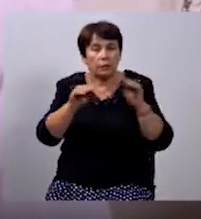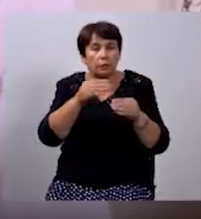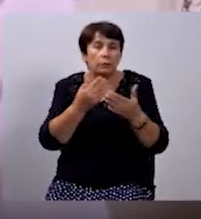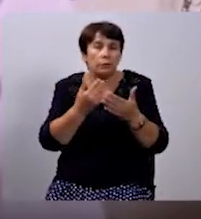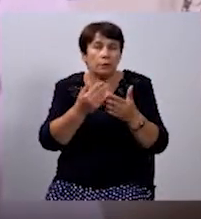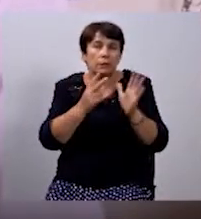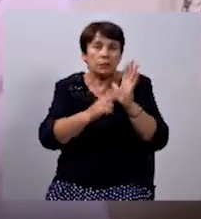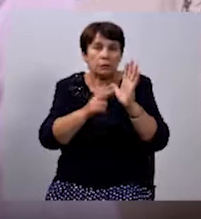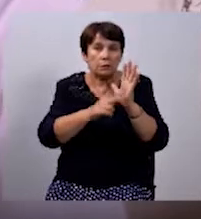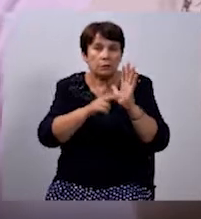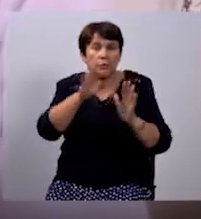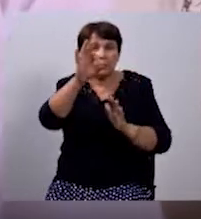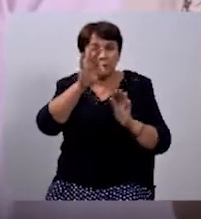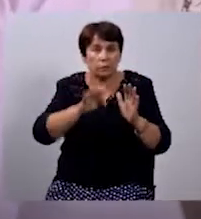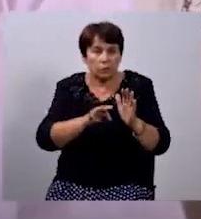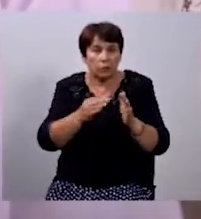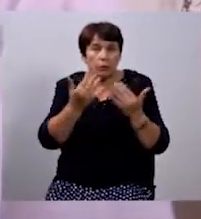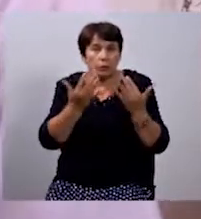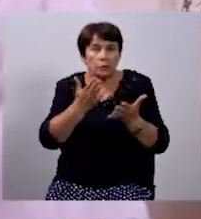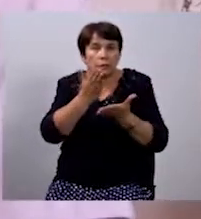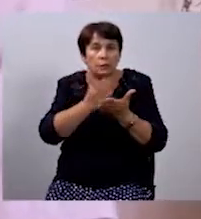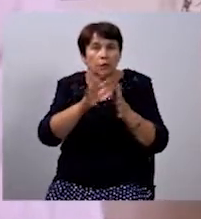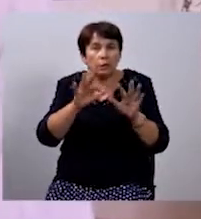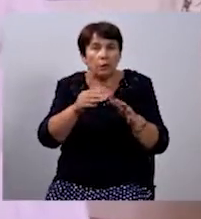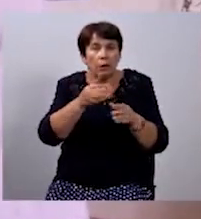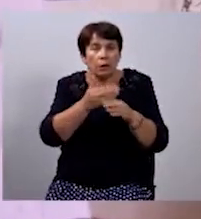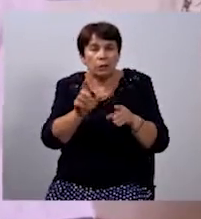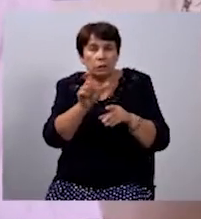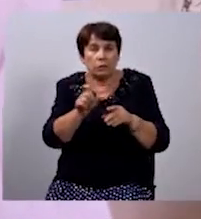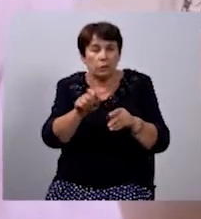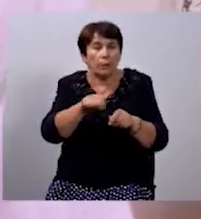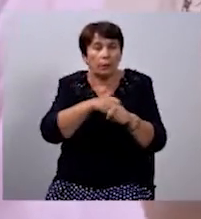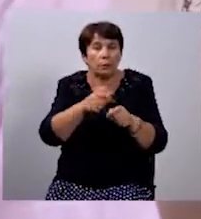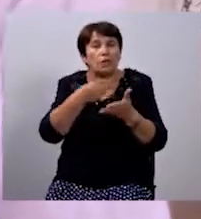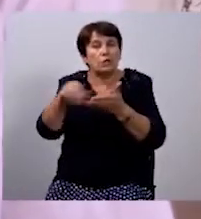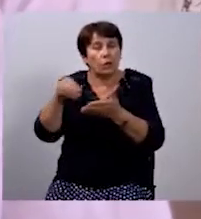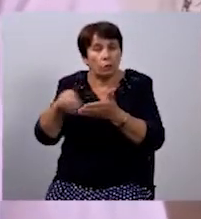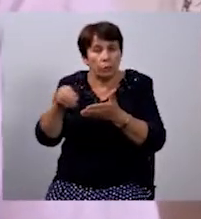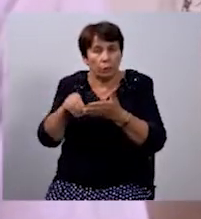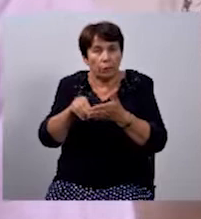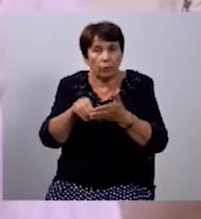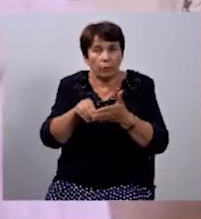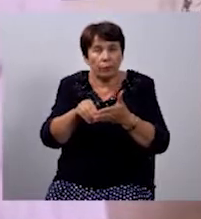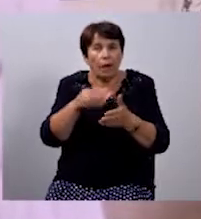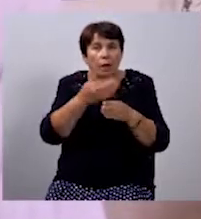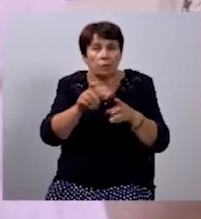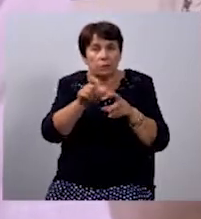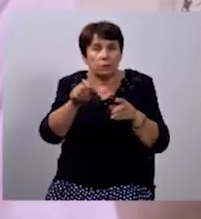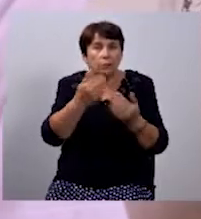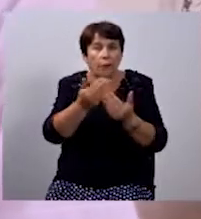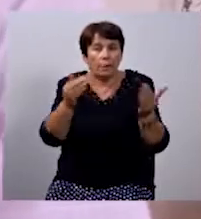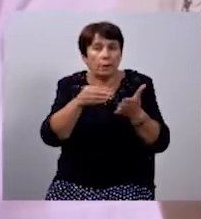70%. Оскільки на даний момент частина дедактичних матеріалів закуплена, частина меблі